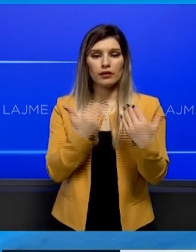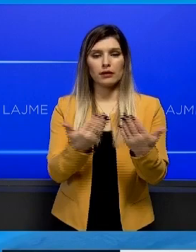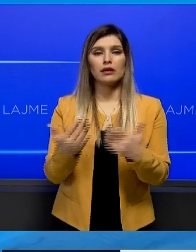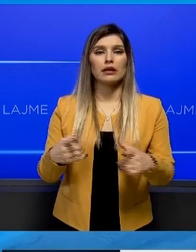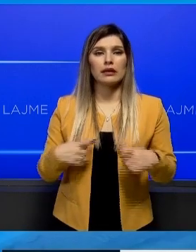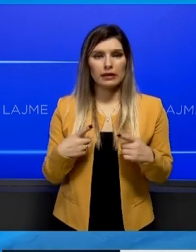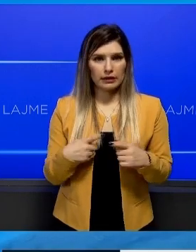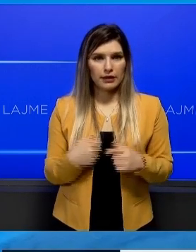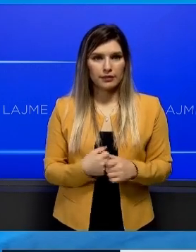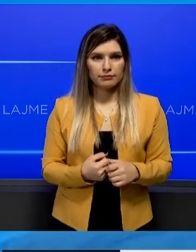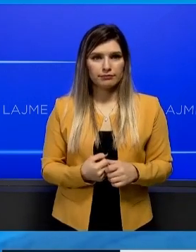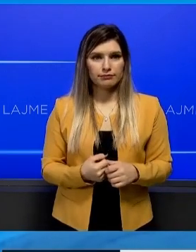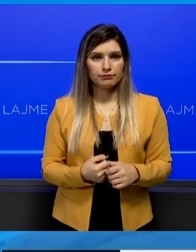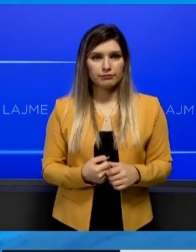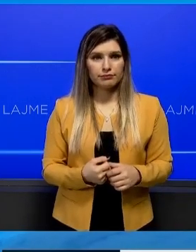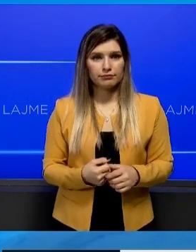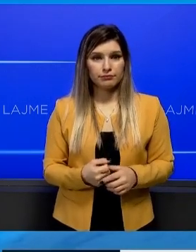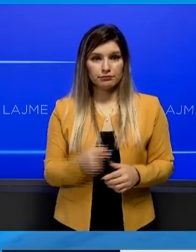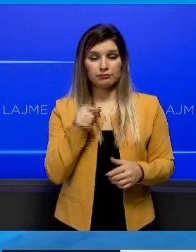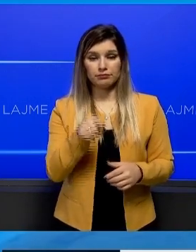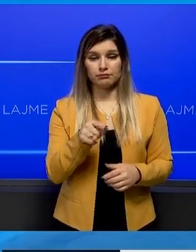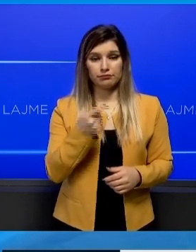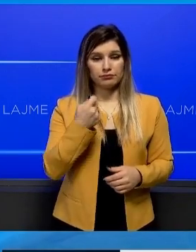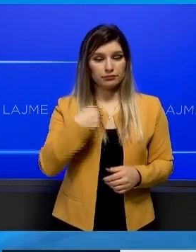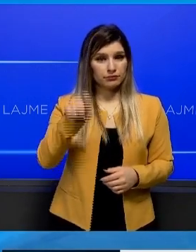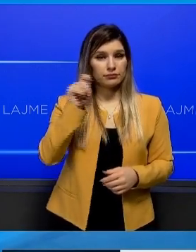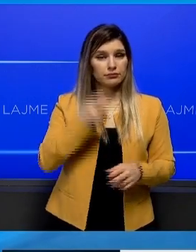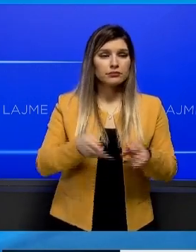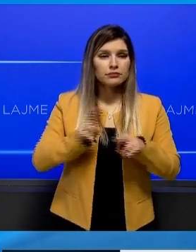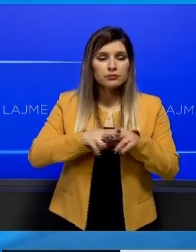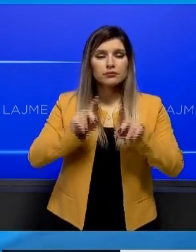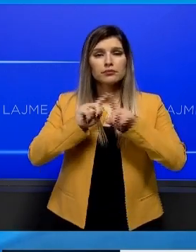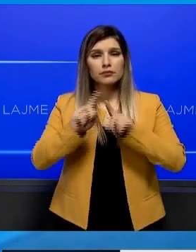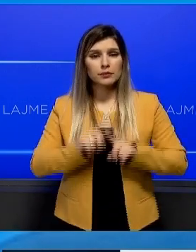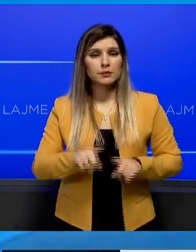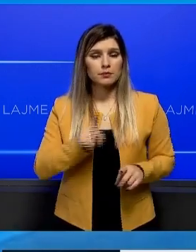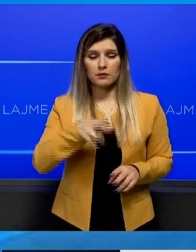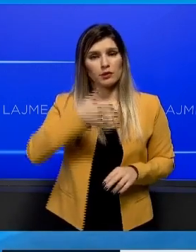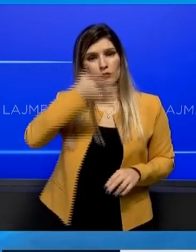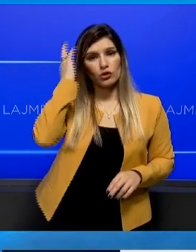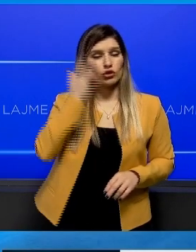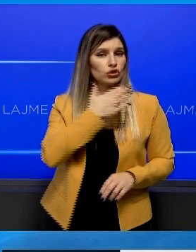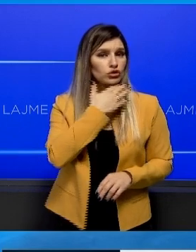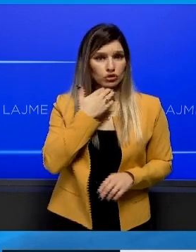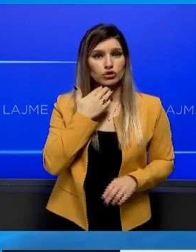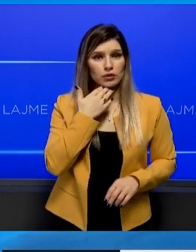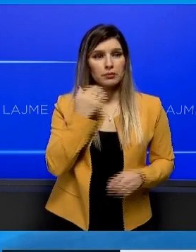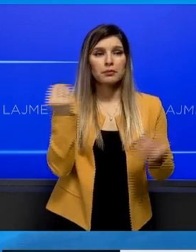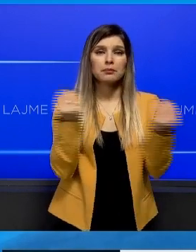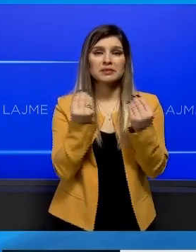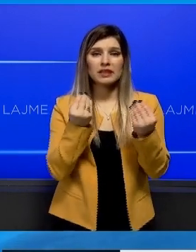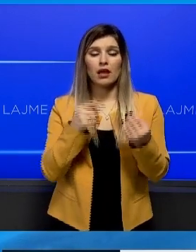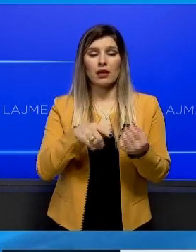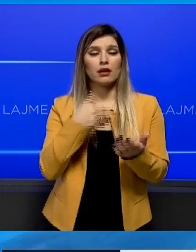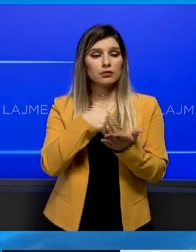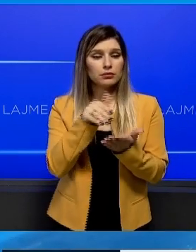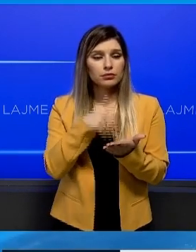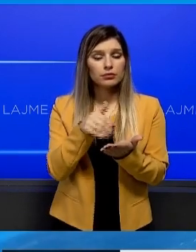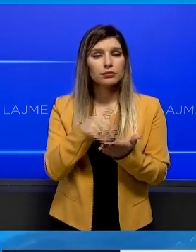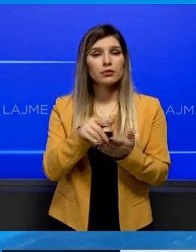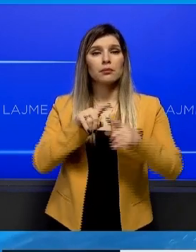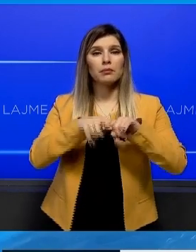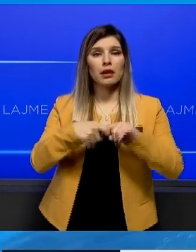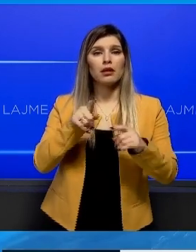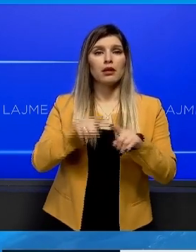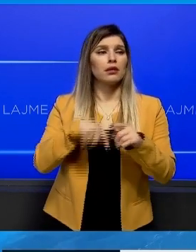qytetar. Për ndyshe, vërtet, kjo ngritje të qmime do të jetë një bare pa përbaluar, sëpse kemi rritë të qmimeve, kemi inflacion të